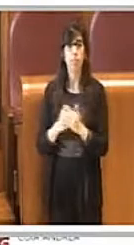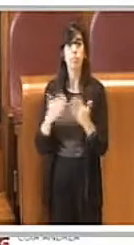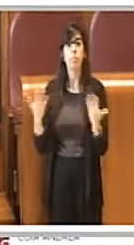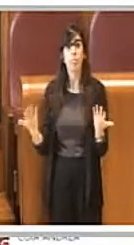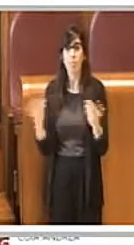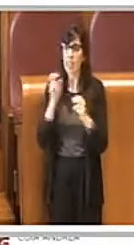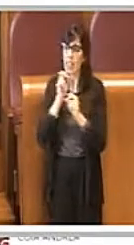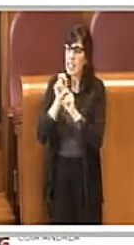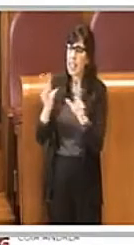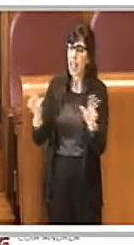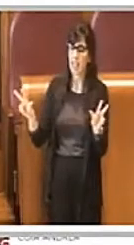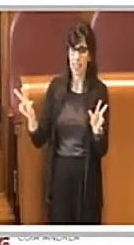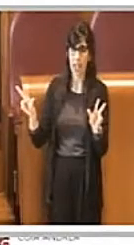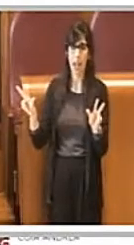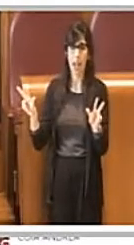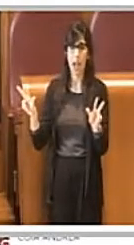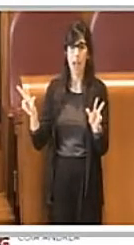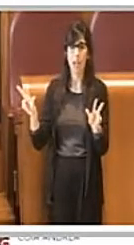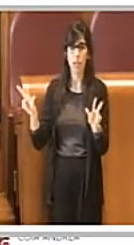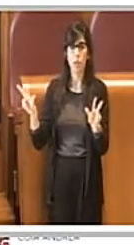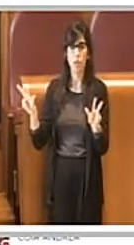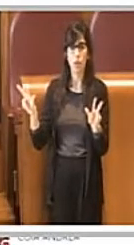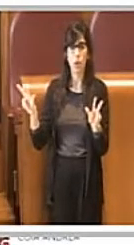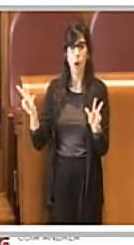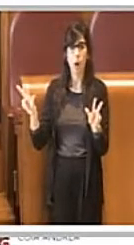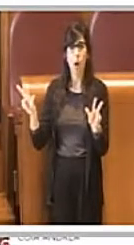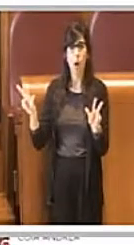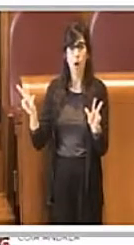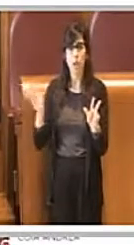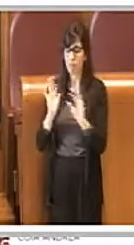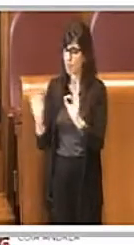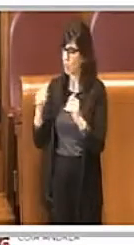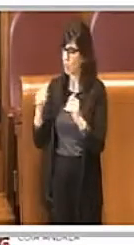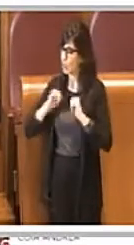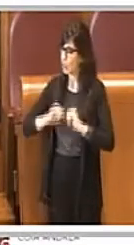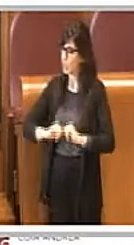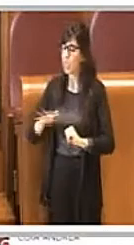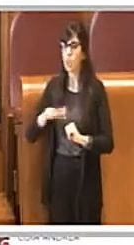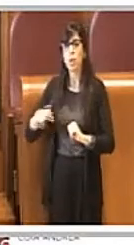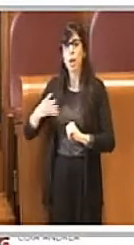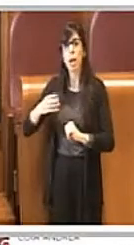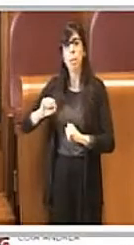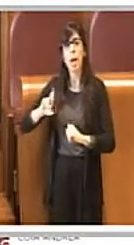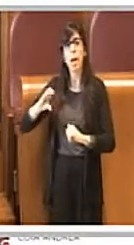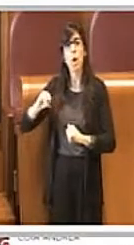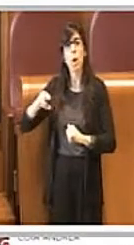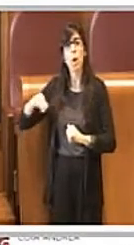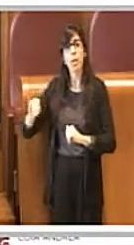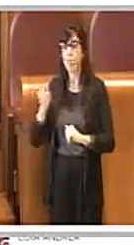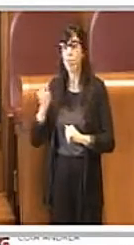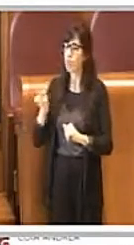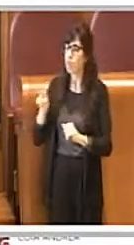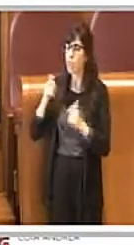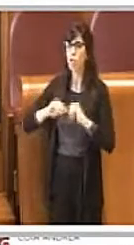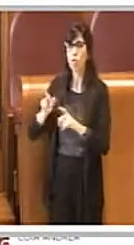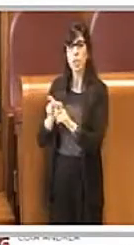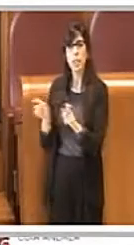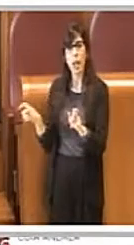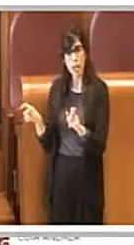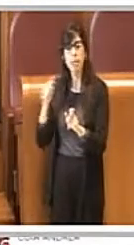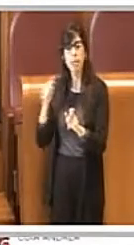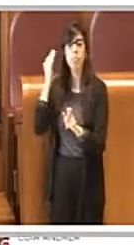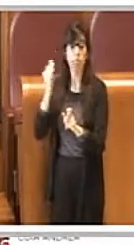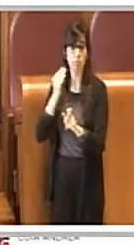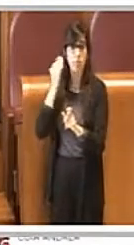segnalazioni da parte appunto di alcuni cittadini della zona Marconi, i quali ritenevano che